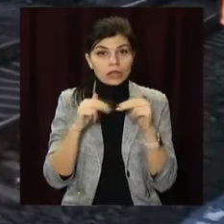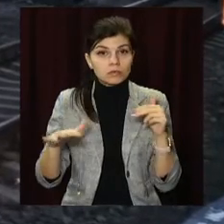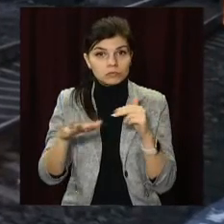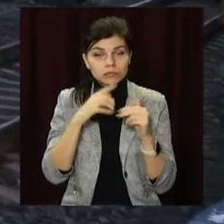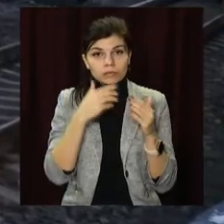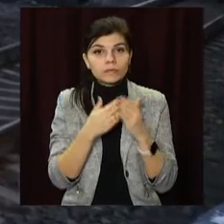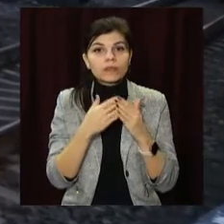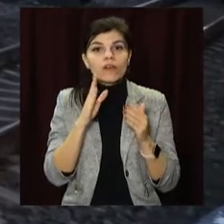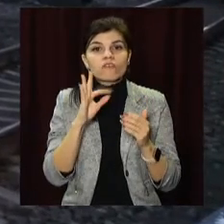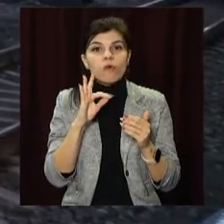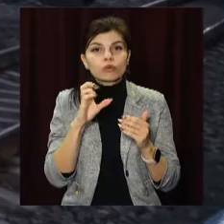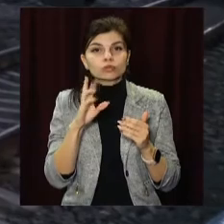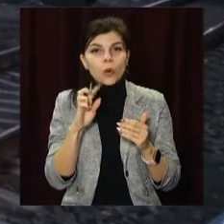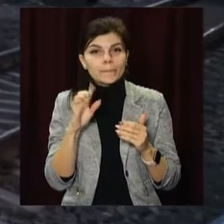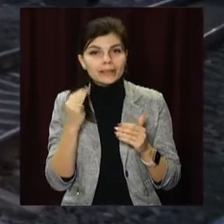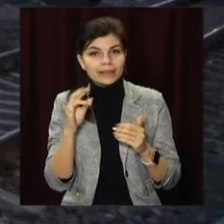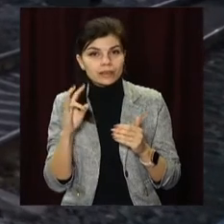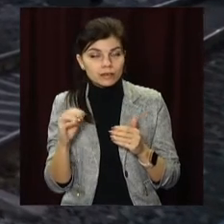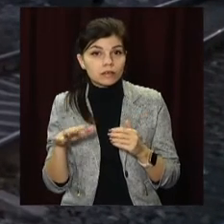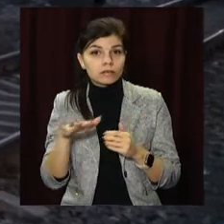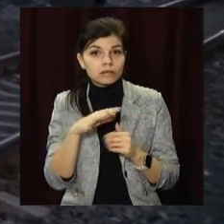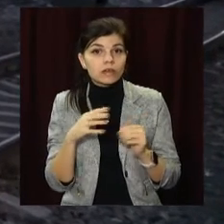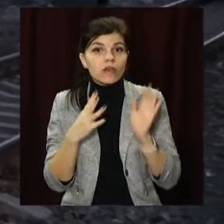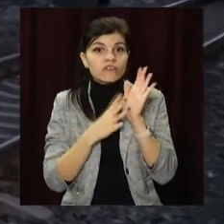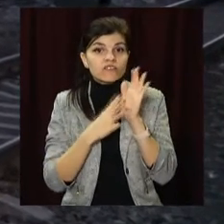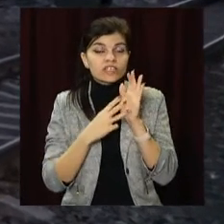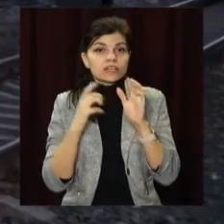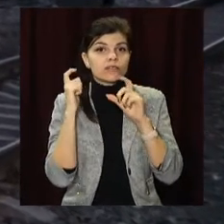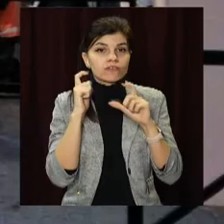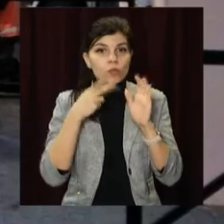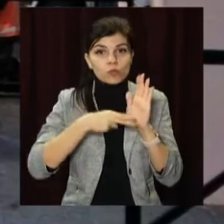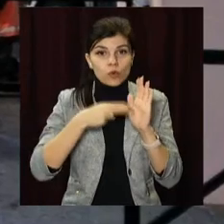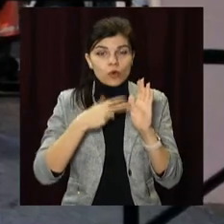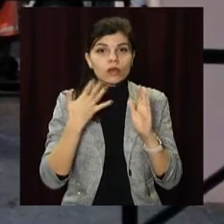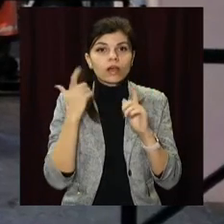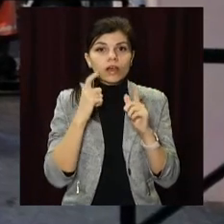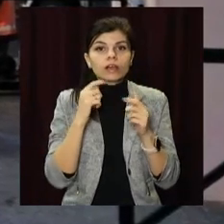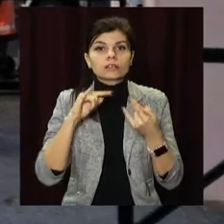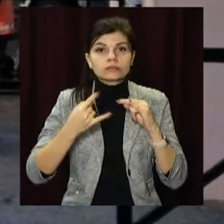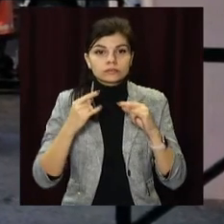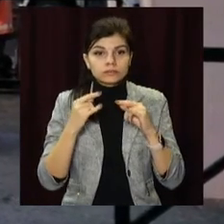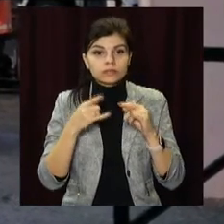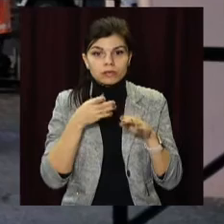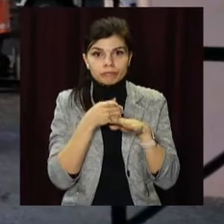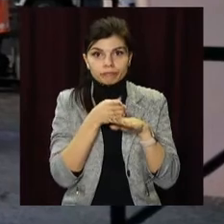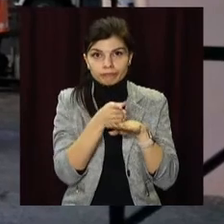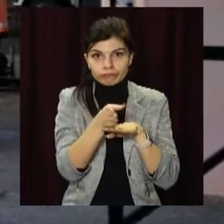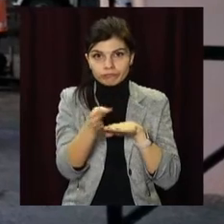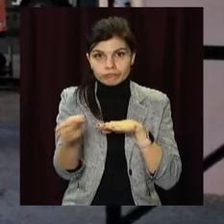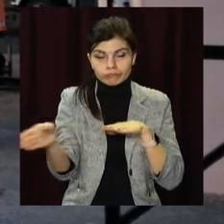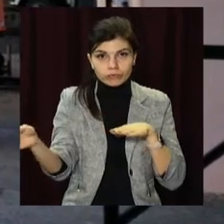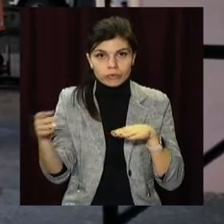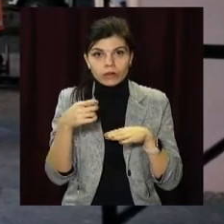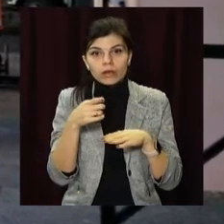станції Воскобіння у Верхньодніпровському районі вісім вагонів вантажного потягу, що перевозили цеглу, зійшли з колії. Вагони знесли